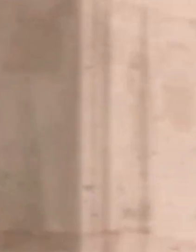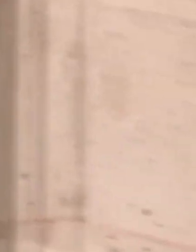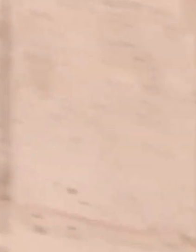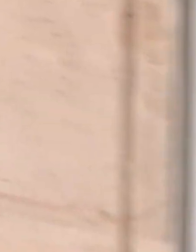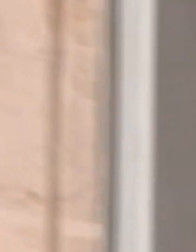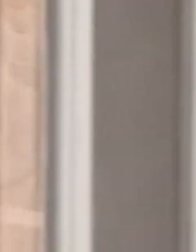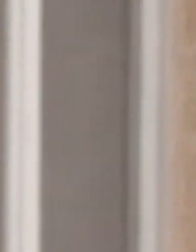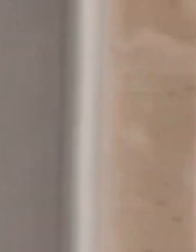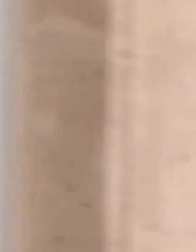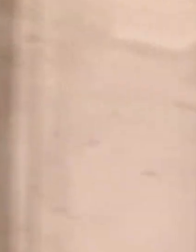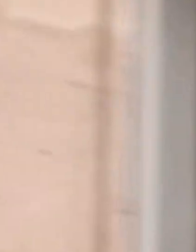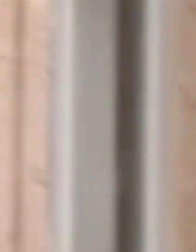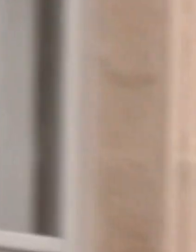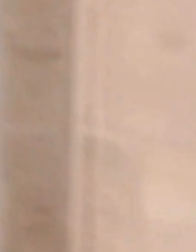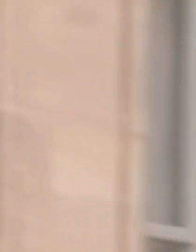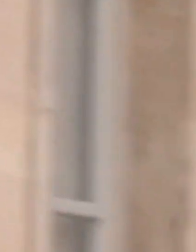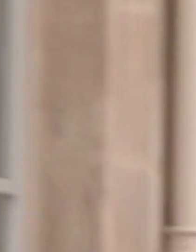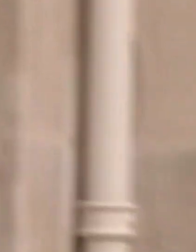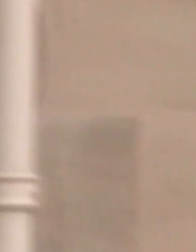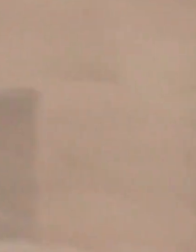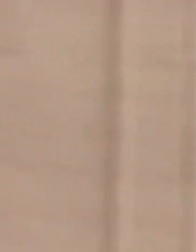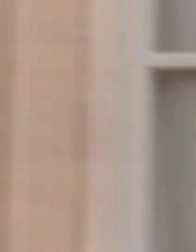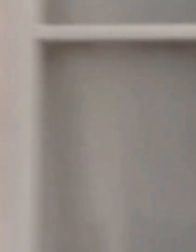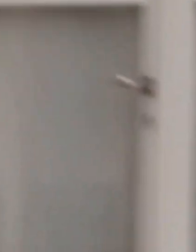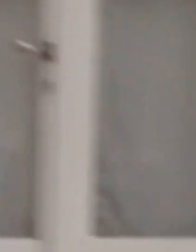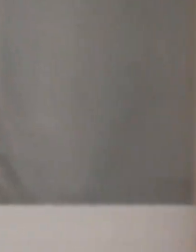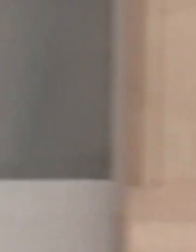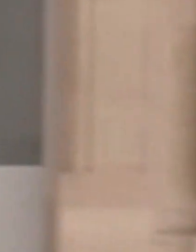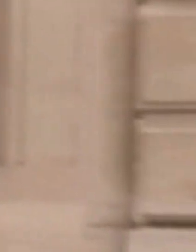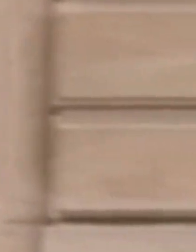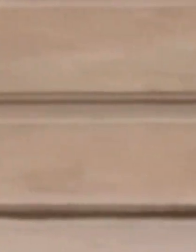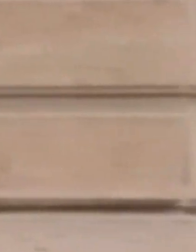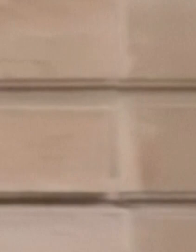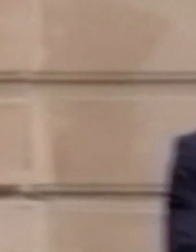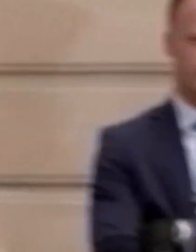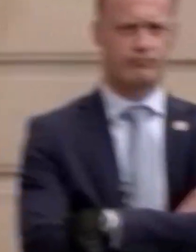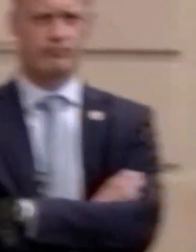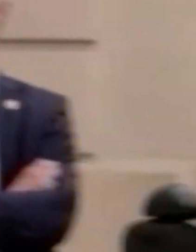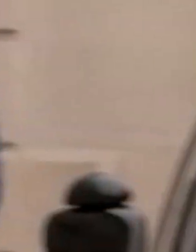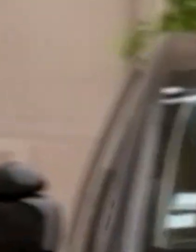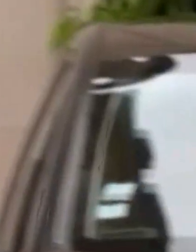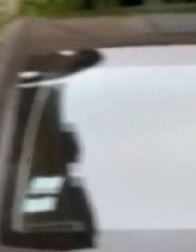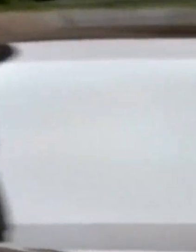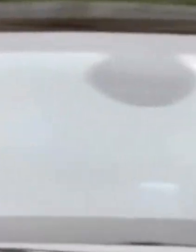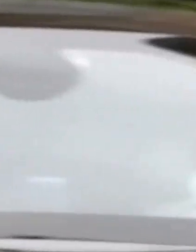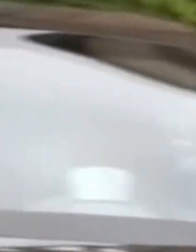Bonjour ! Et puis ? Hopi ! Je ne suis pas